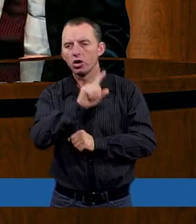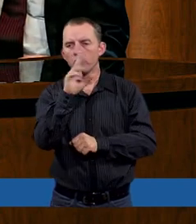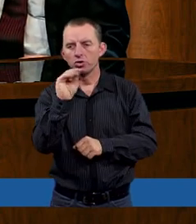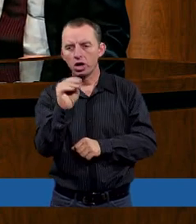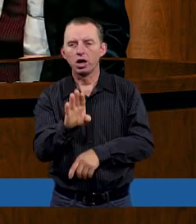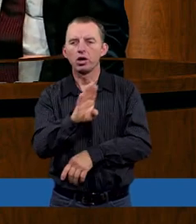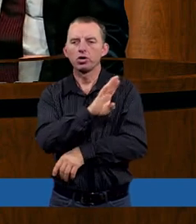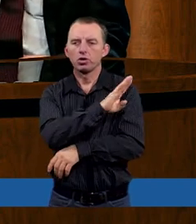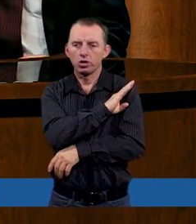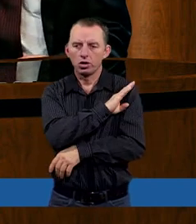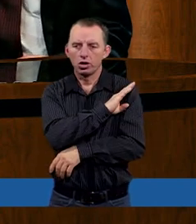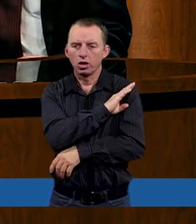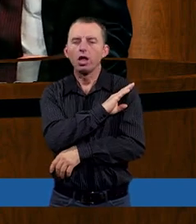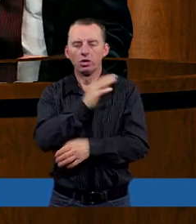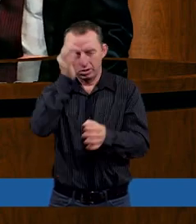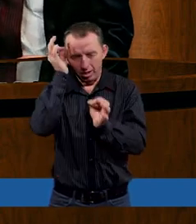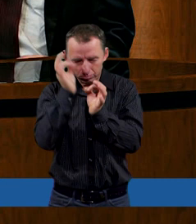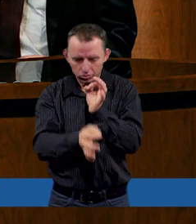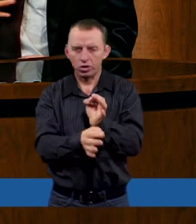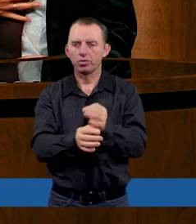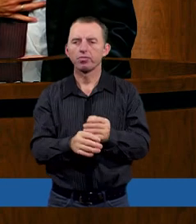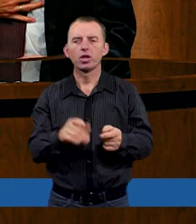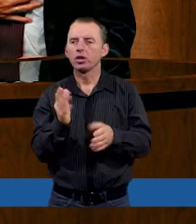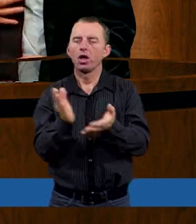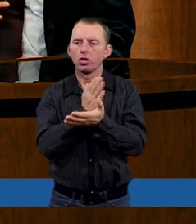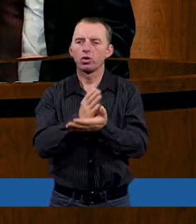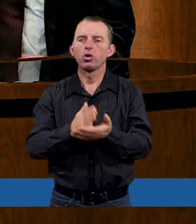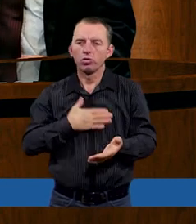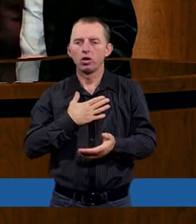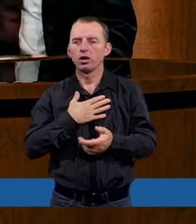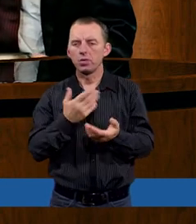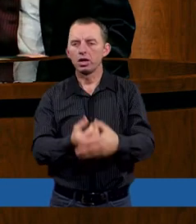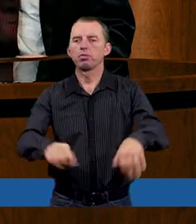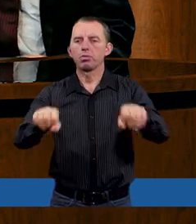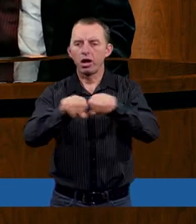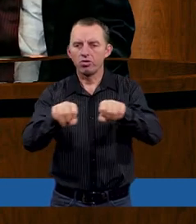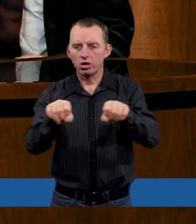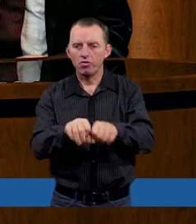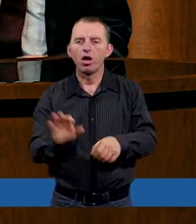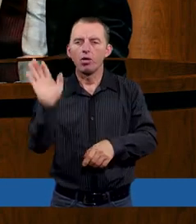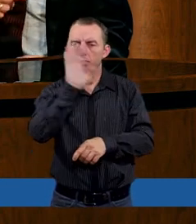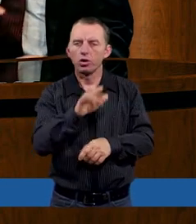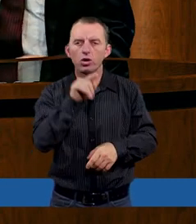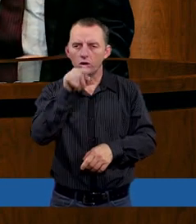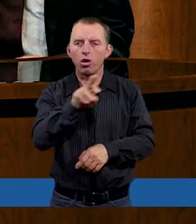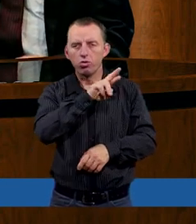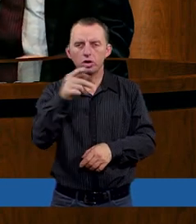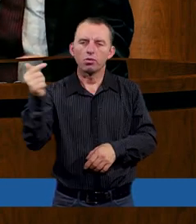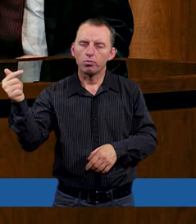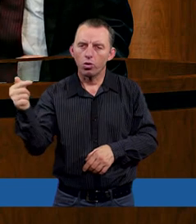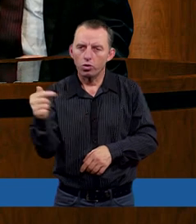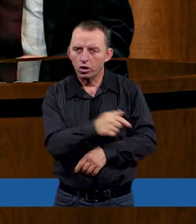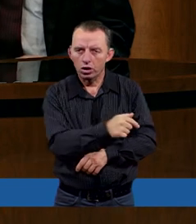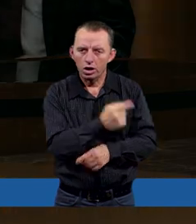zginą i to definitywnie. I też możemy tu widzieć jakąś sprawiedliwość Bożą. Ale tą rzecz musimy